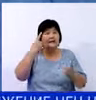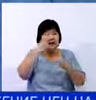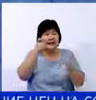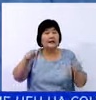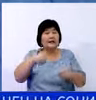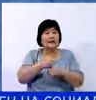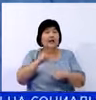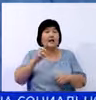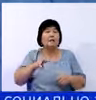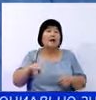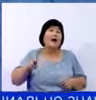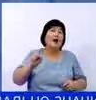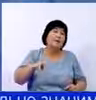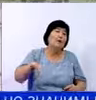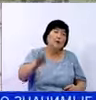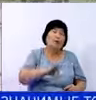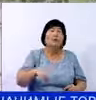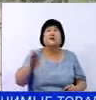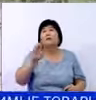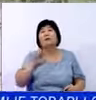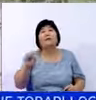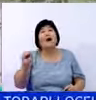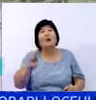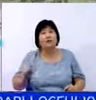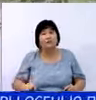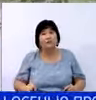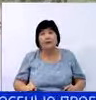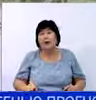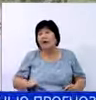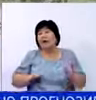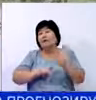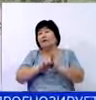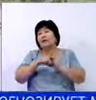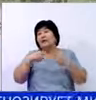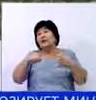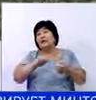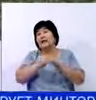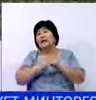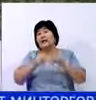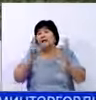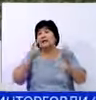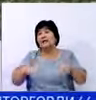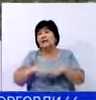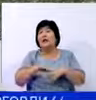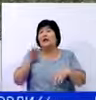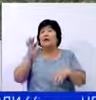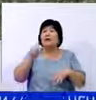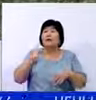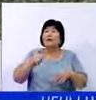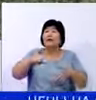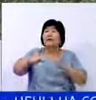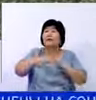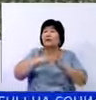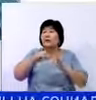главный имам области Балатбек Абуов. Внесен ряд изменений в церемонию жертвоприношения. Обряд будет проводиться не в